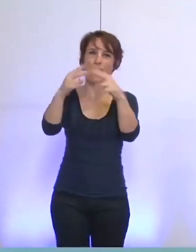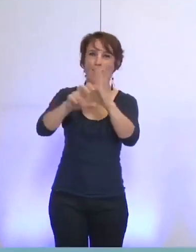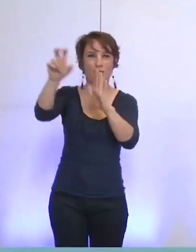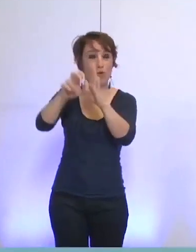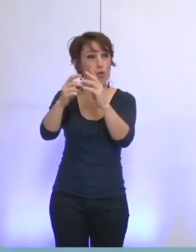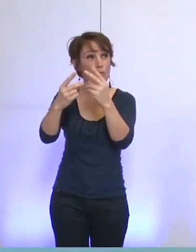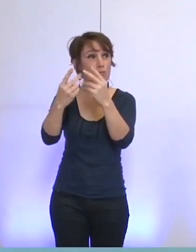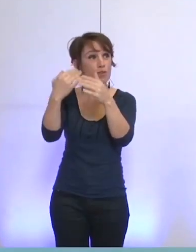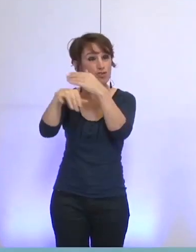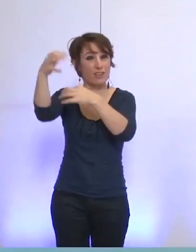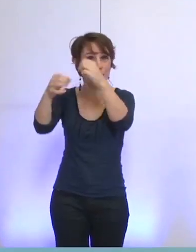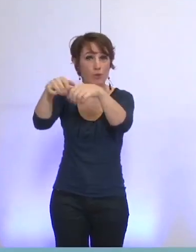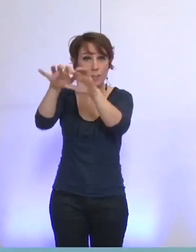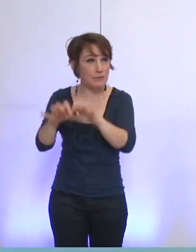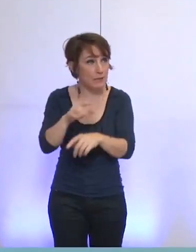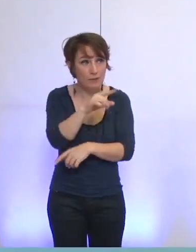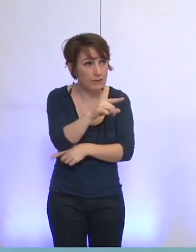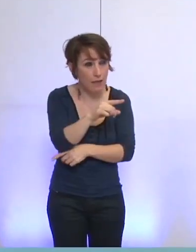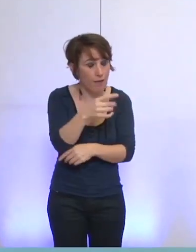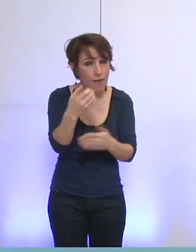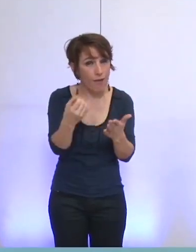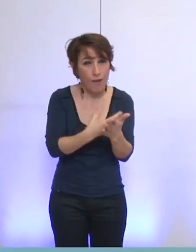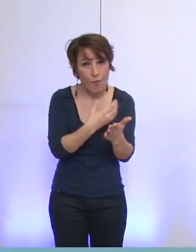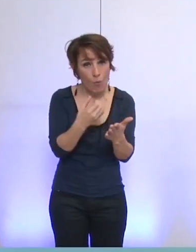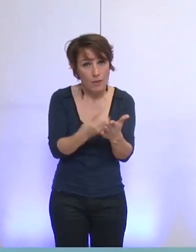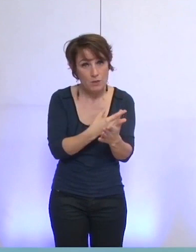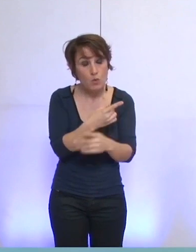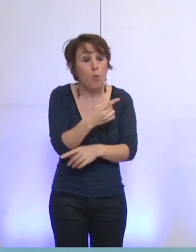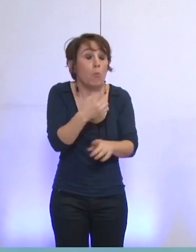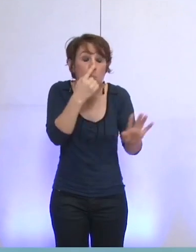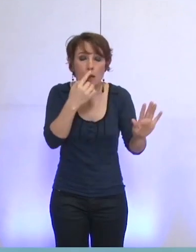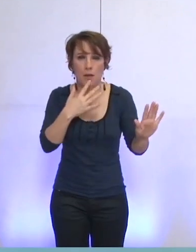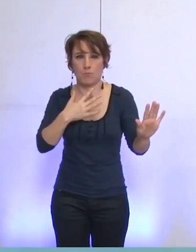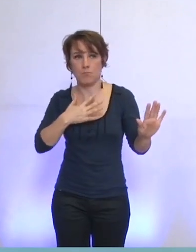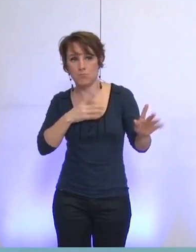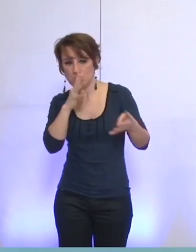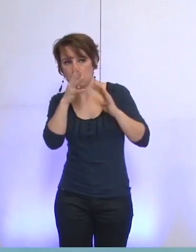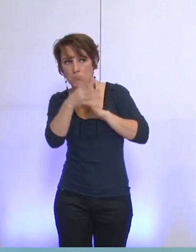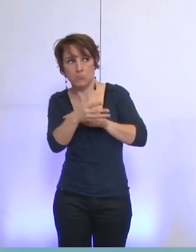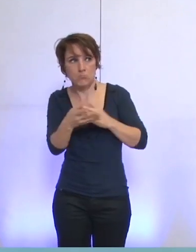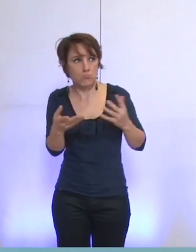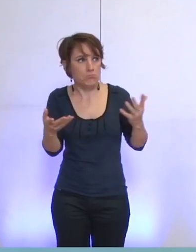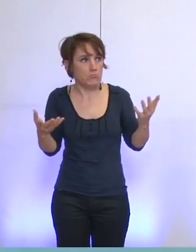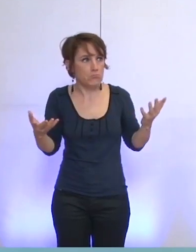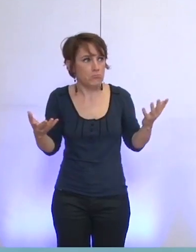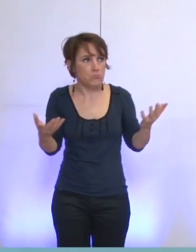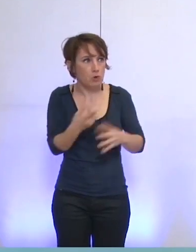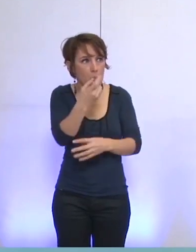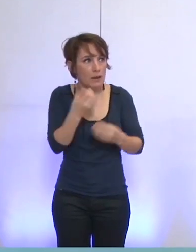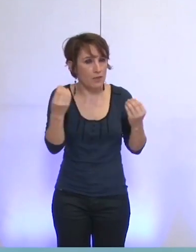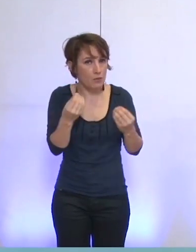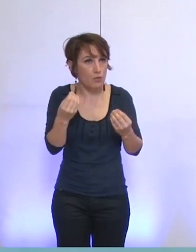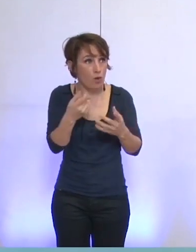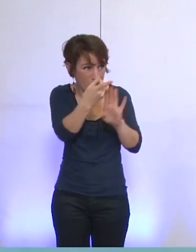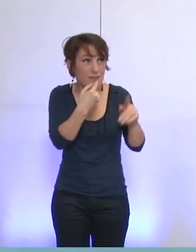administratif, est une information qui, a priori, n'est disponible que du